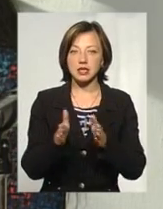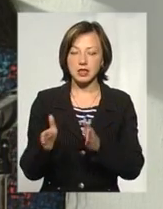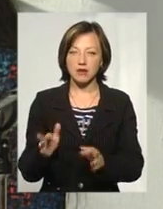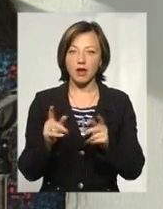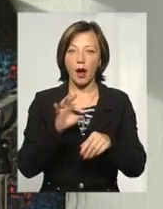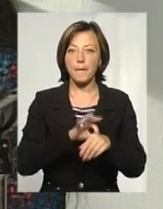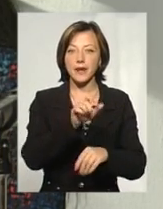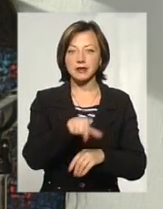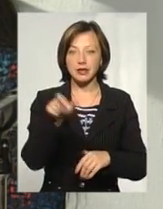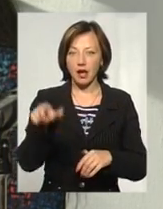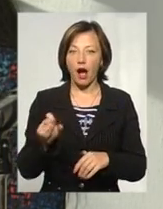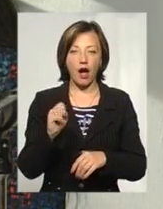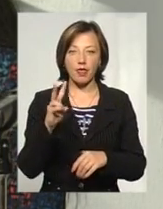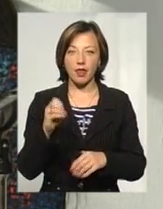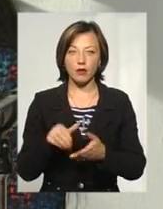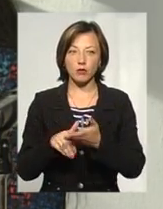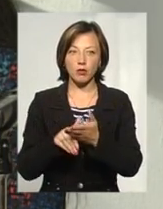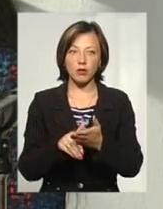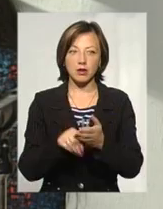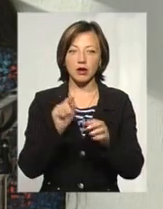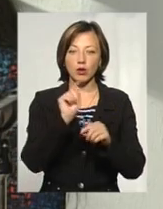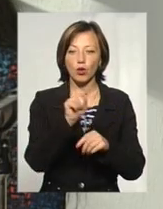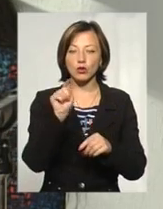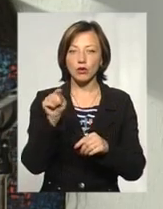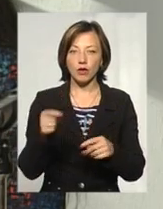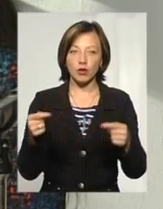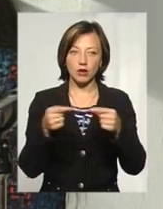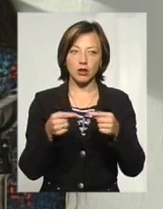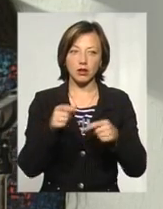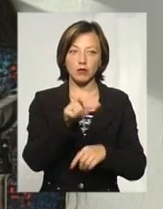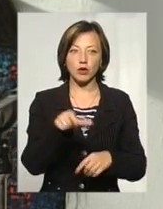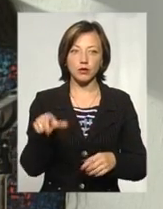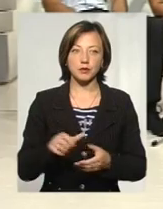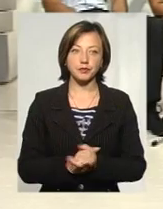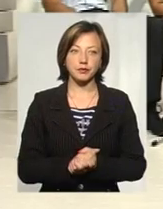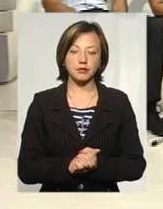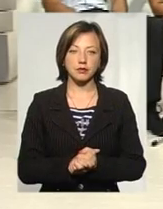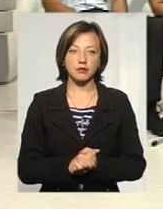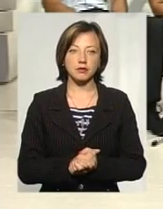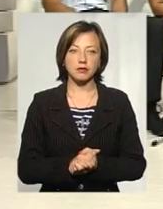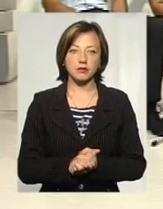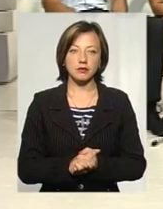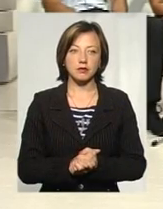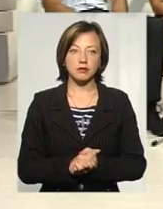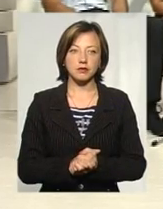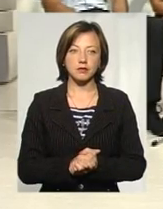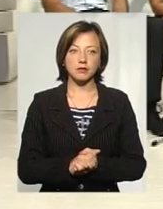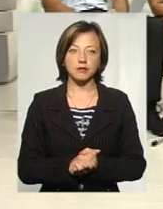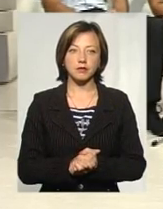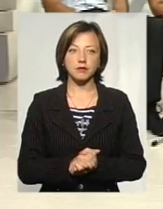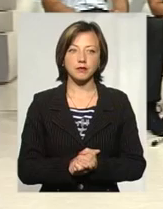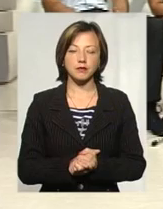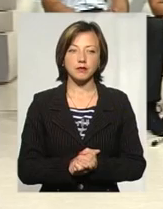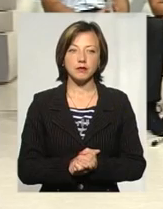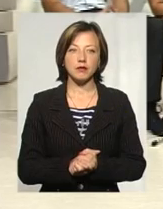пацієнтів, а не допомагати точково конкретним людям. Дякую, пані Вікторія. Хочу надати слово також